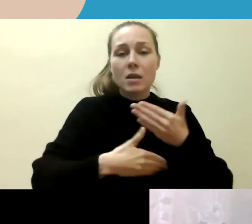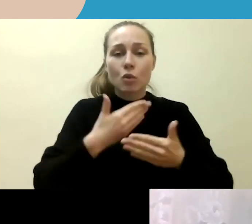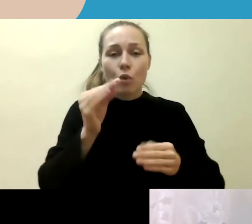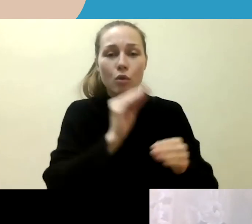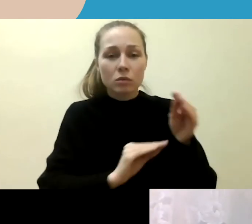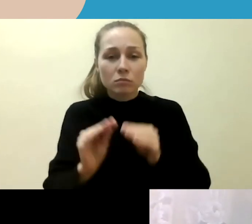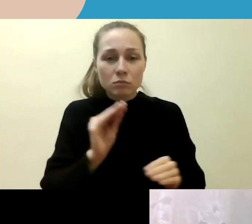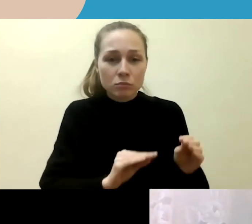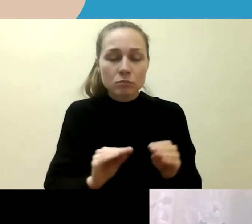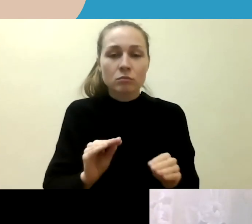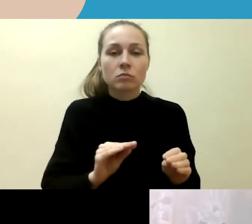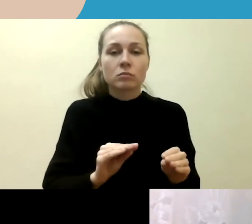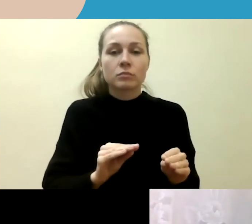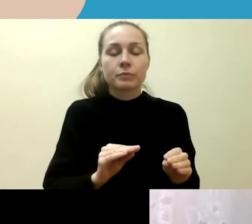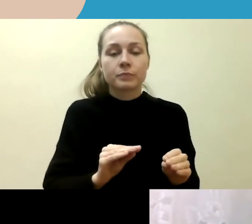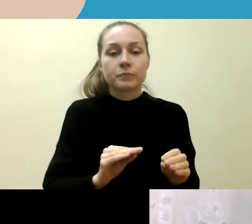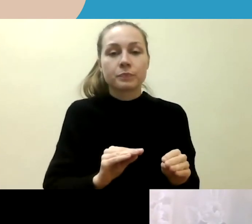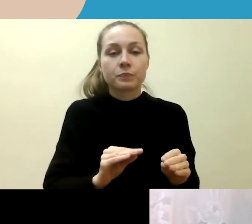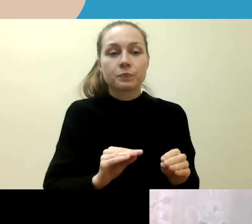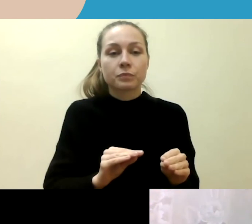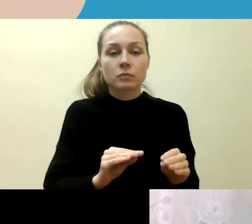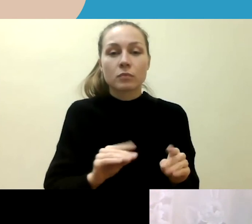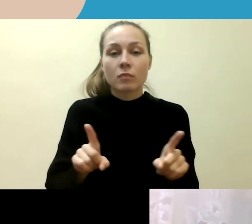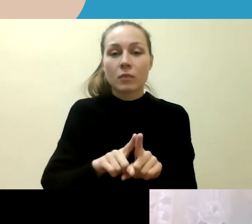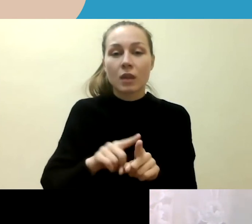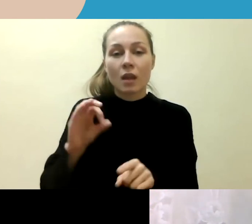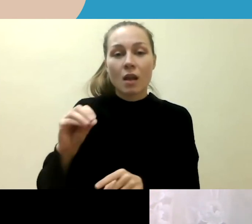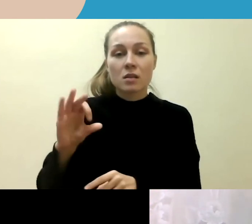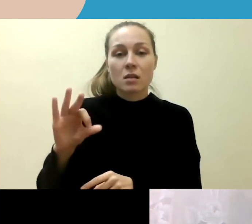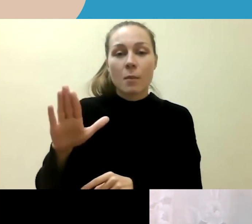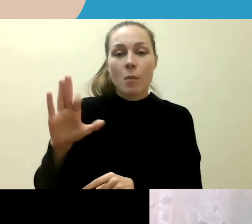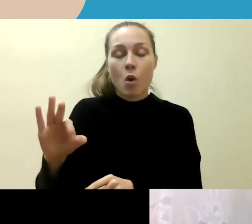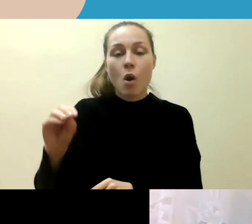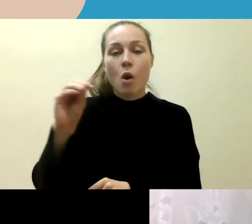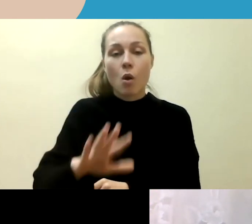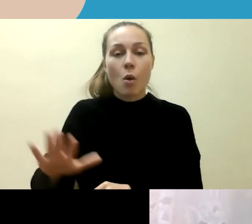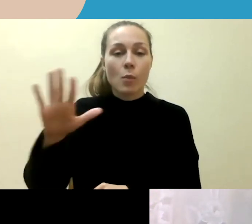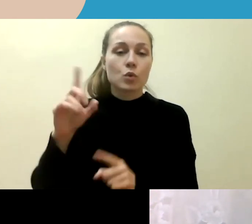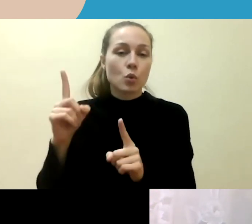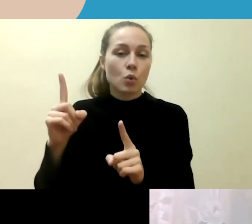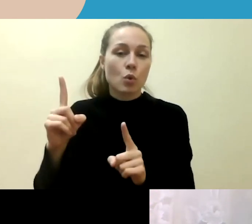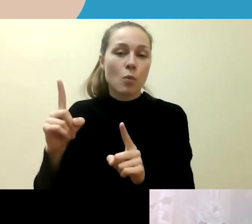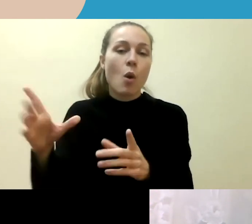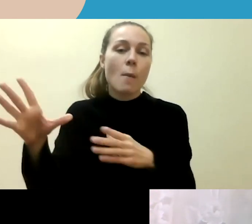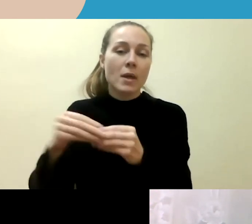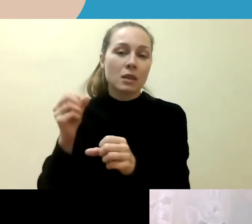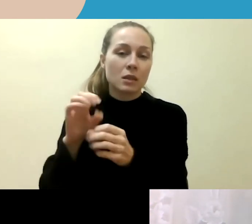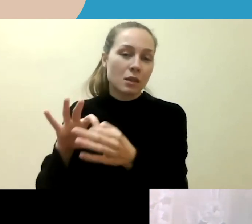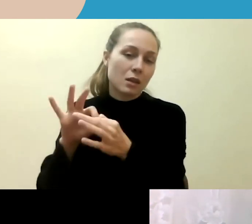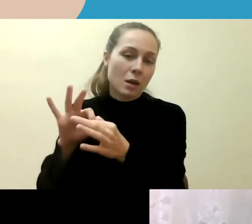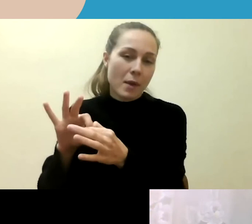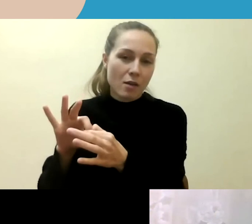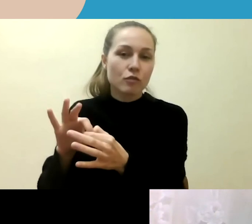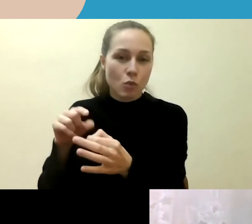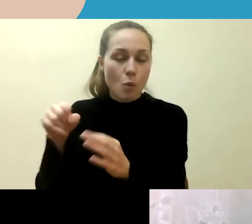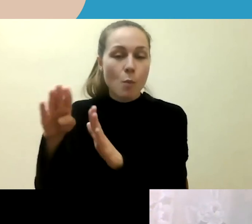tai buvo vadovaujamas ir ESBO, tai yra Europos saugumo ir bendradarbiavimo organizacijos programa, kur